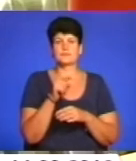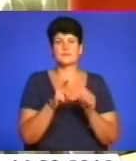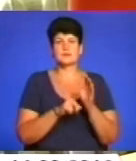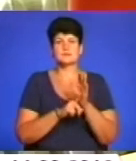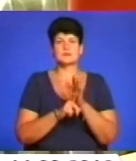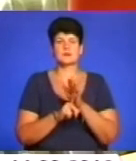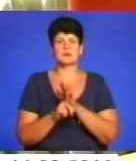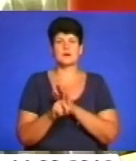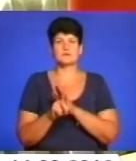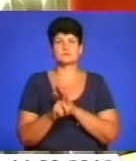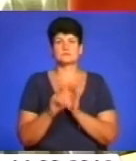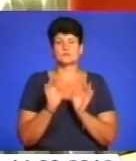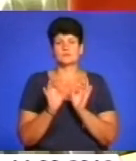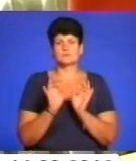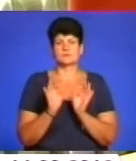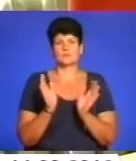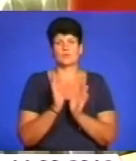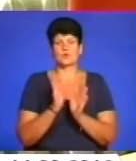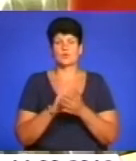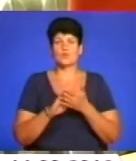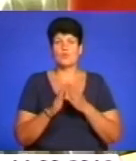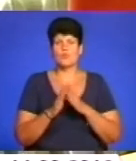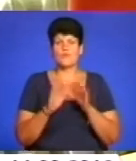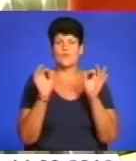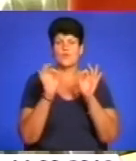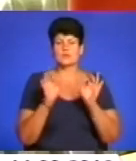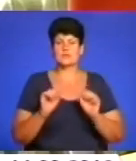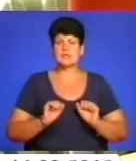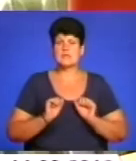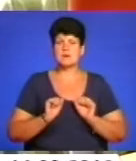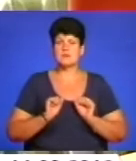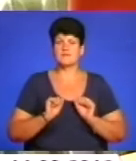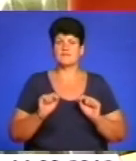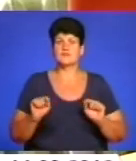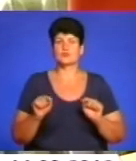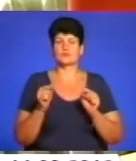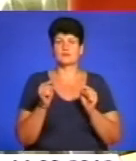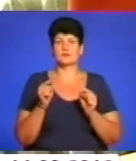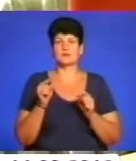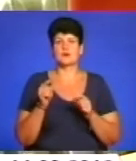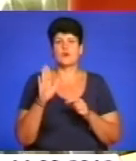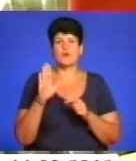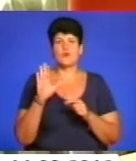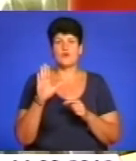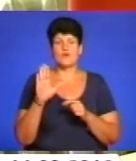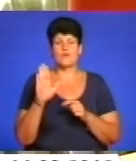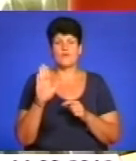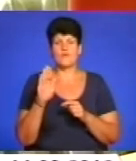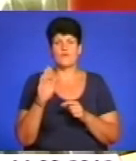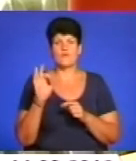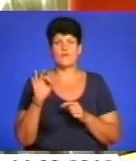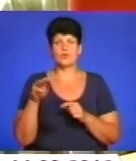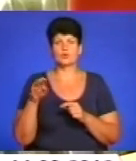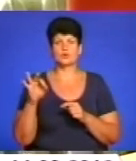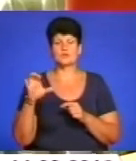сприятливих погодніх умов восени намагаються відновити фотосинтез, для того, щоб покращити